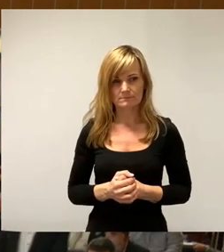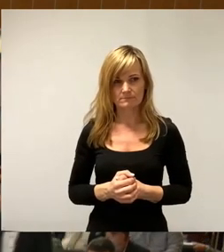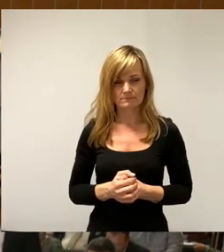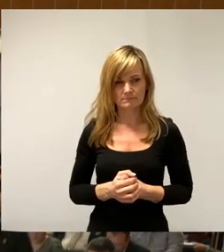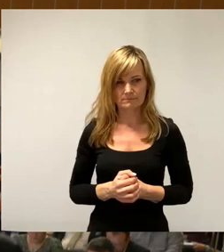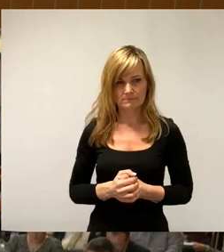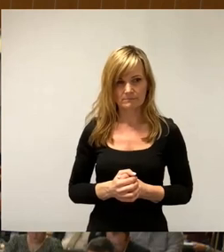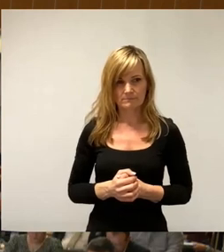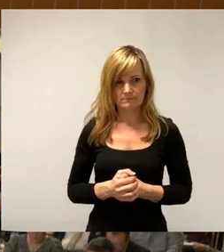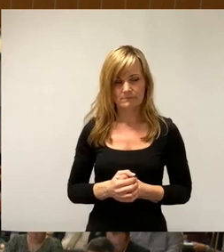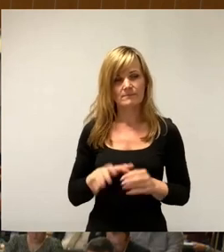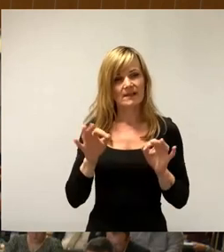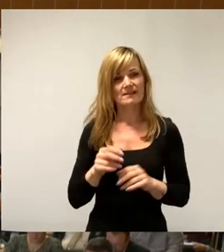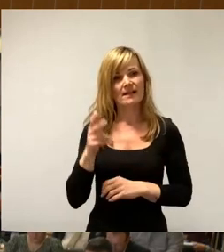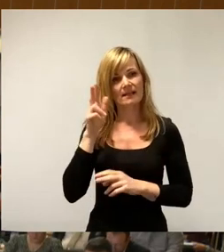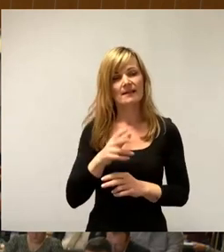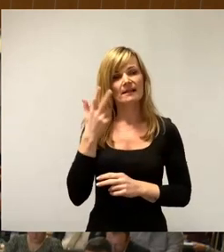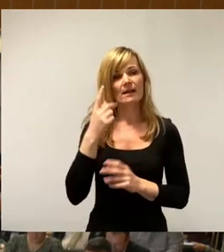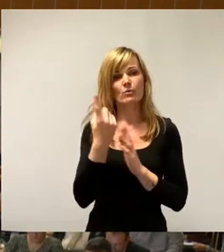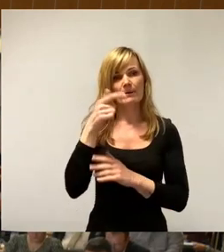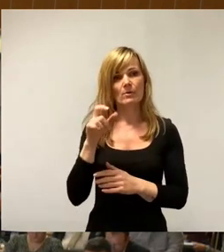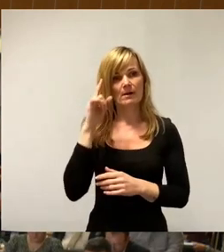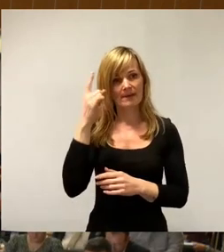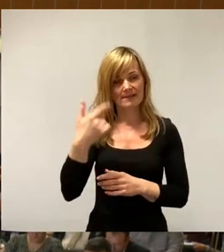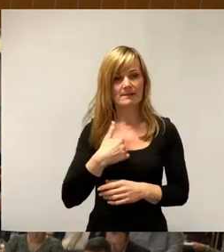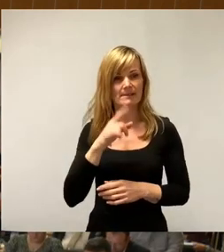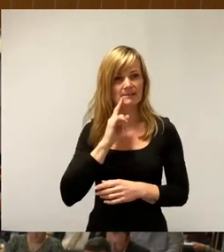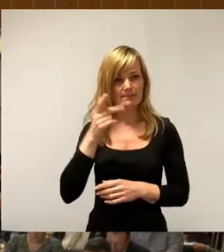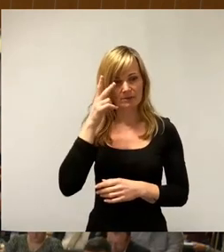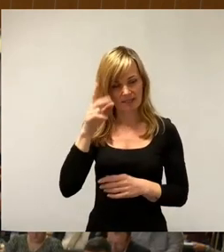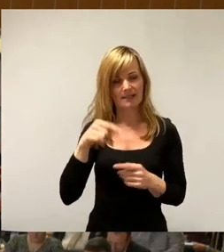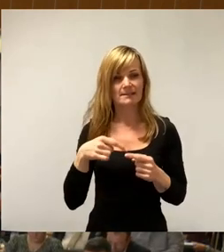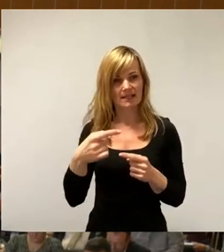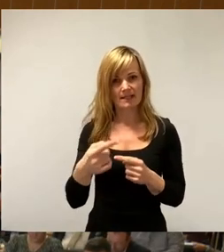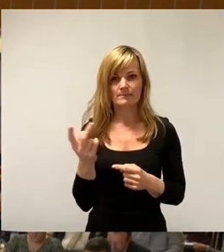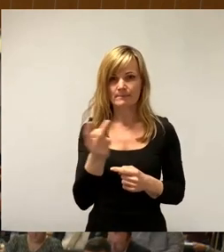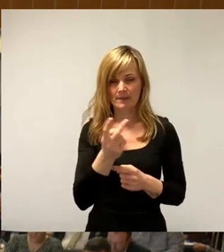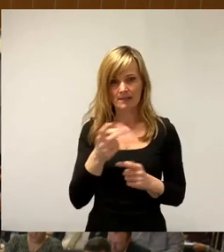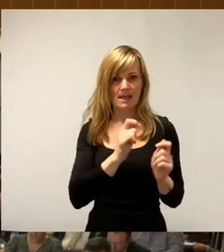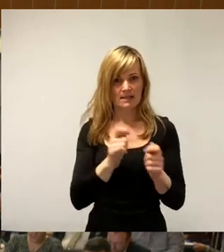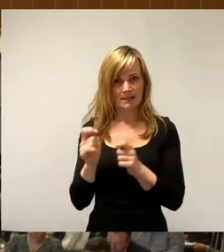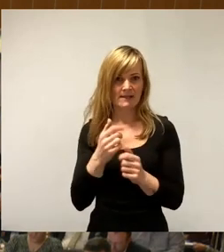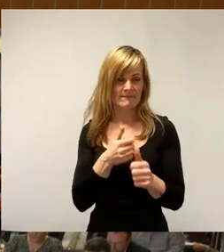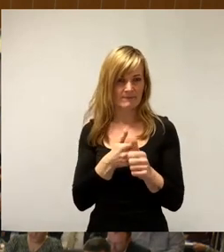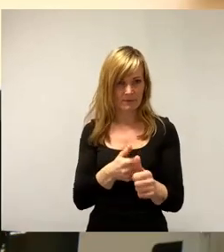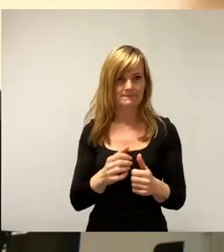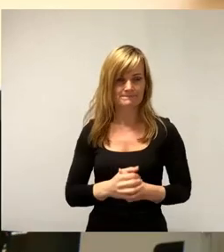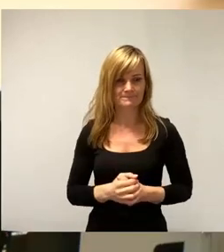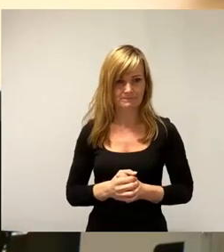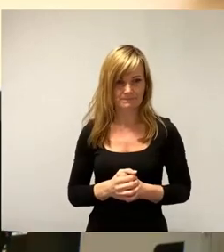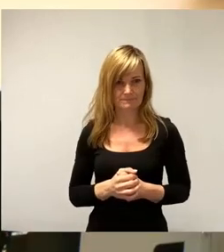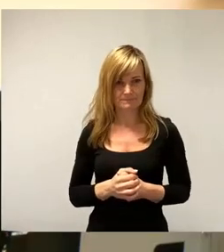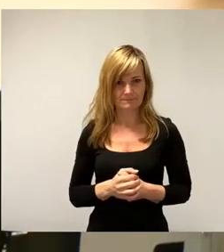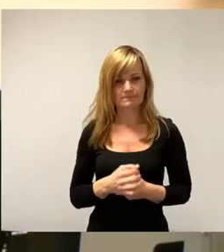Sehr geehrter Herr Oberbürgermeister, meine Damen und Herren, ich gehe auch gleich zu beiden Anträgen, die jetzt folgen. Wir